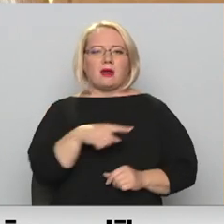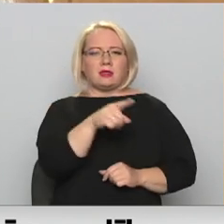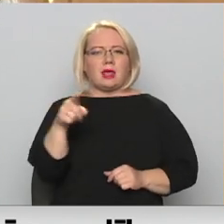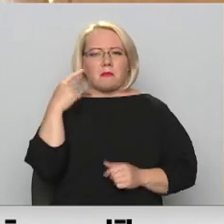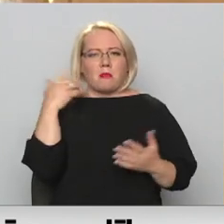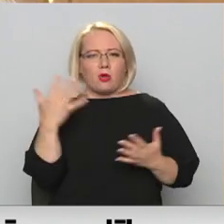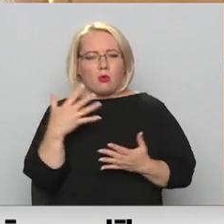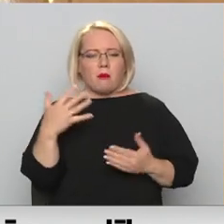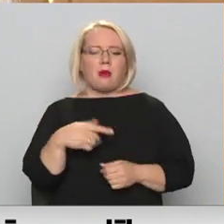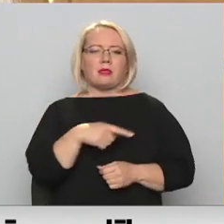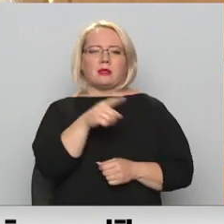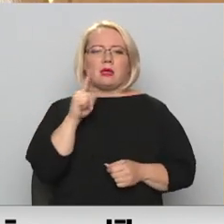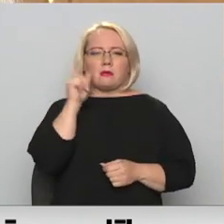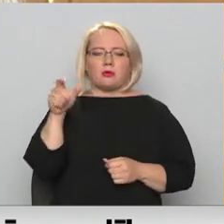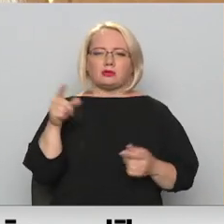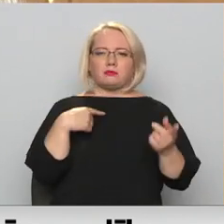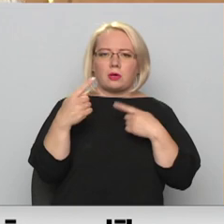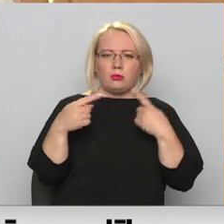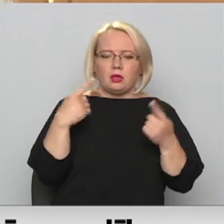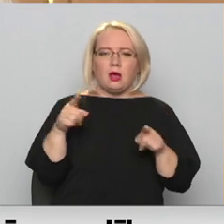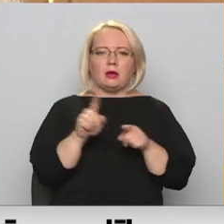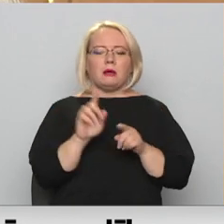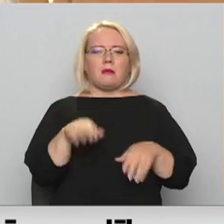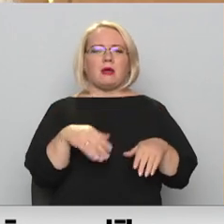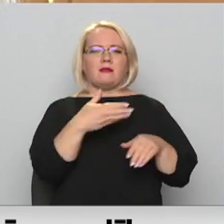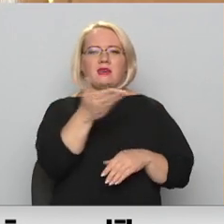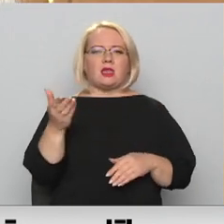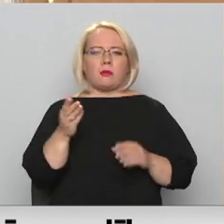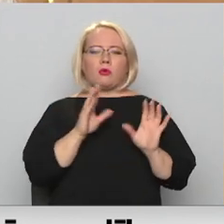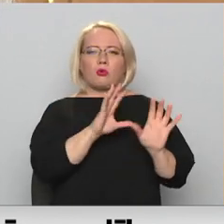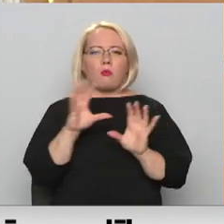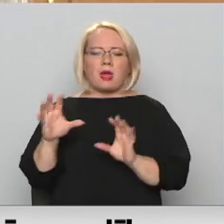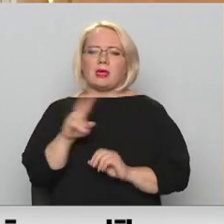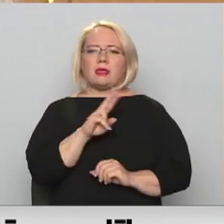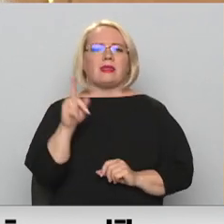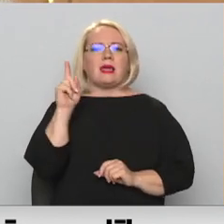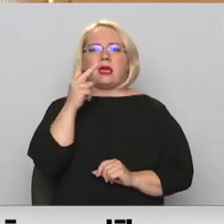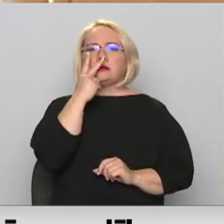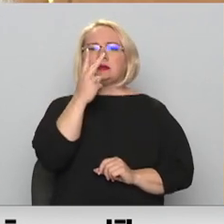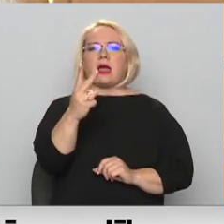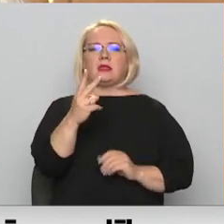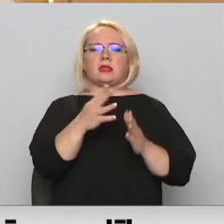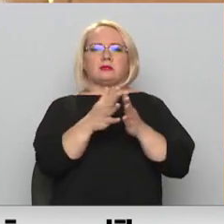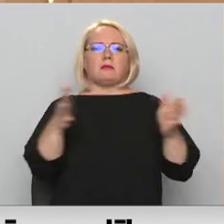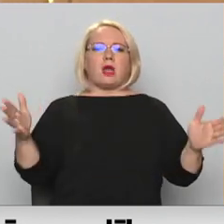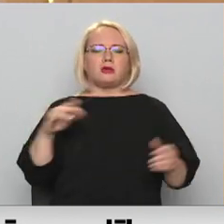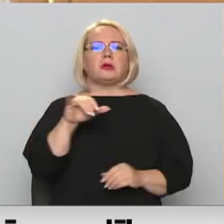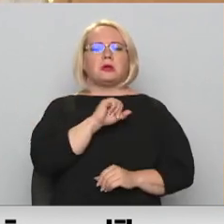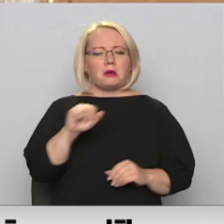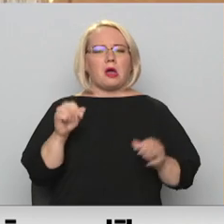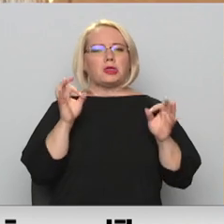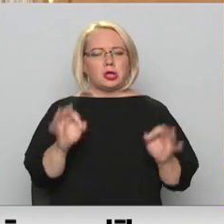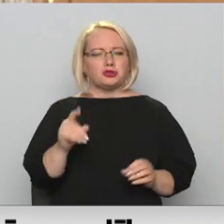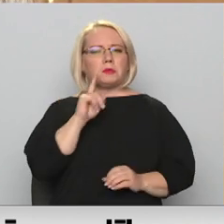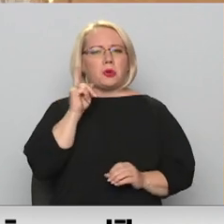ar viņiem aprunāties un arī par viņiem rūpēties, ne tikai skatīties plaši Latvijā, ka jauniešiem ir